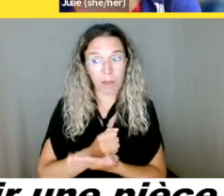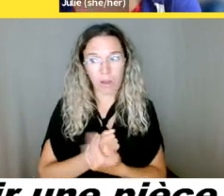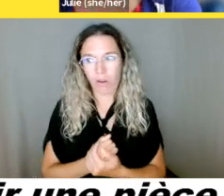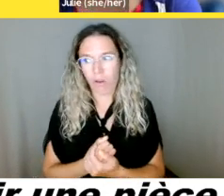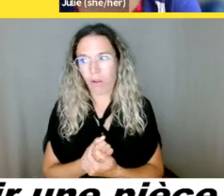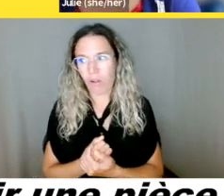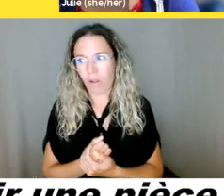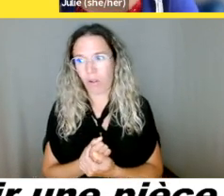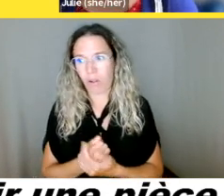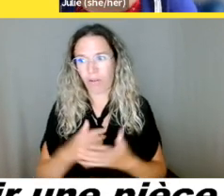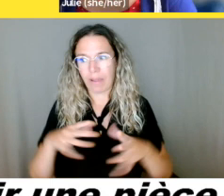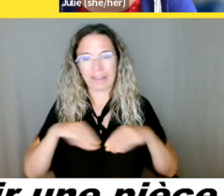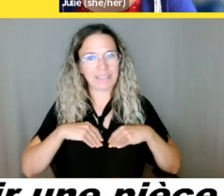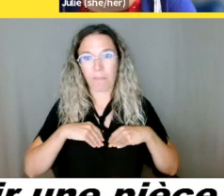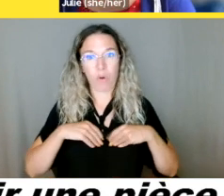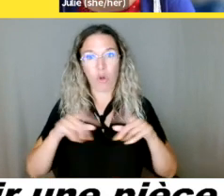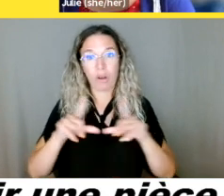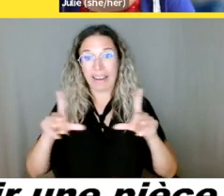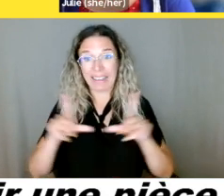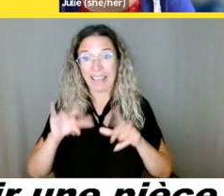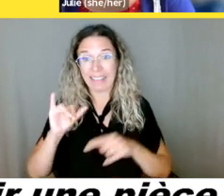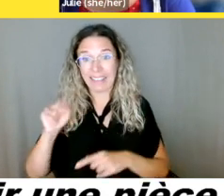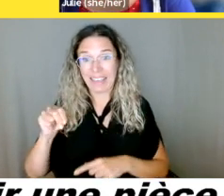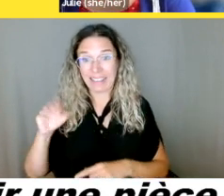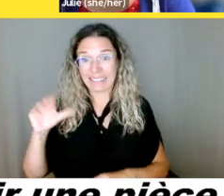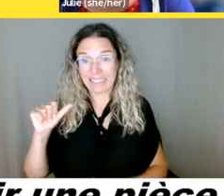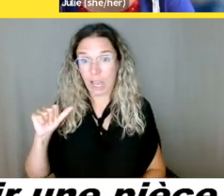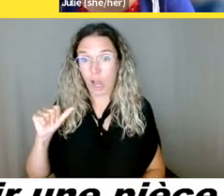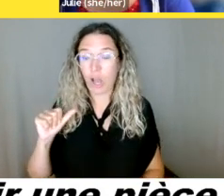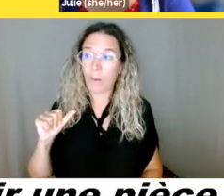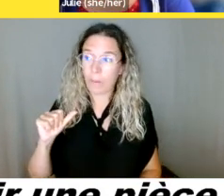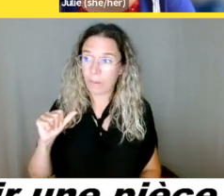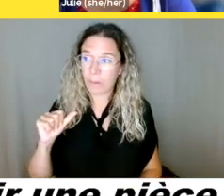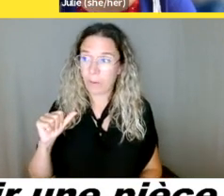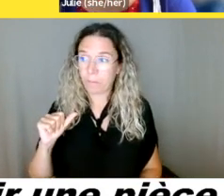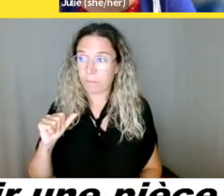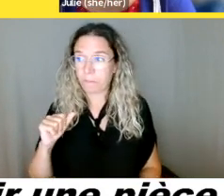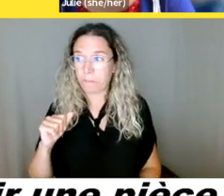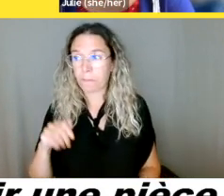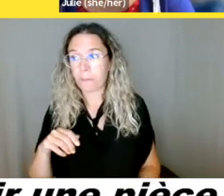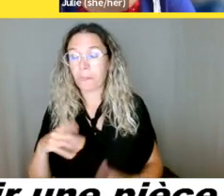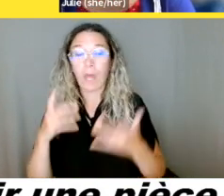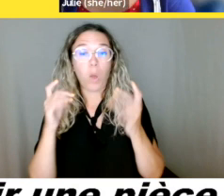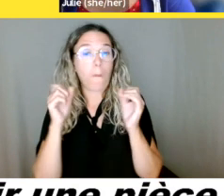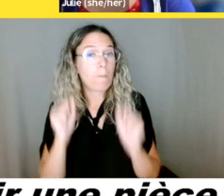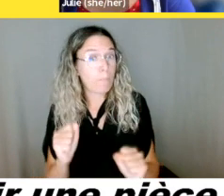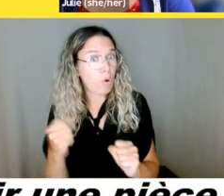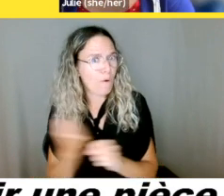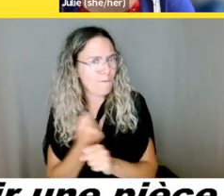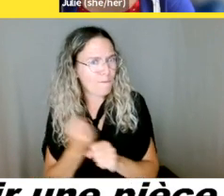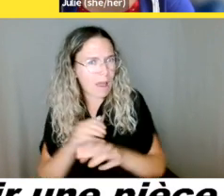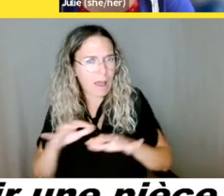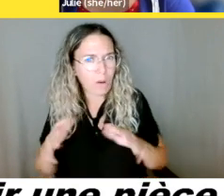une chose que vous pouvez faire, c'est si si vous avez la vignette de stationnement pour personnes